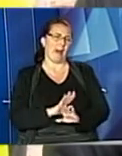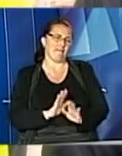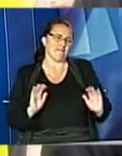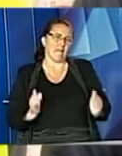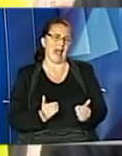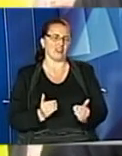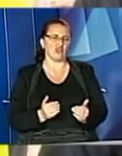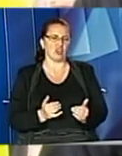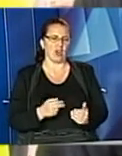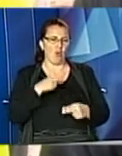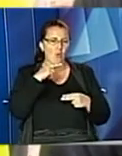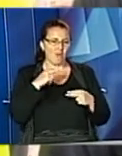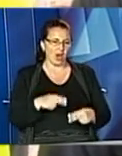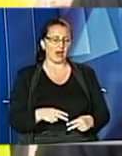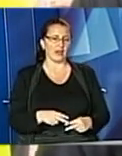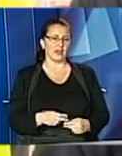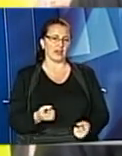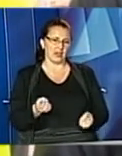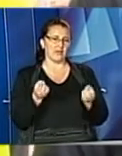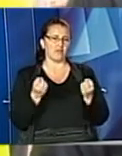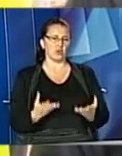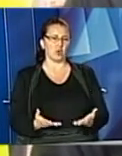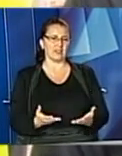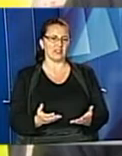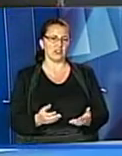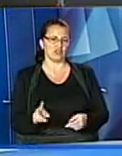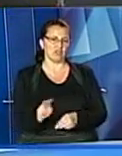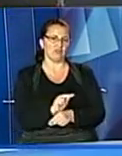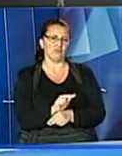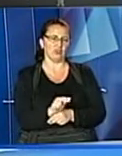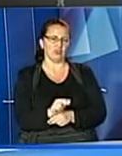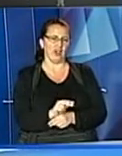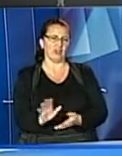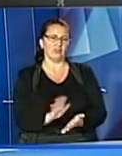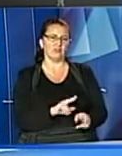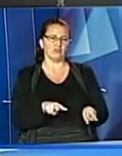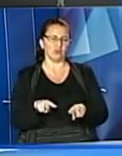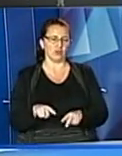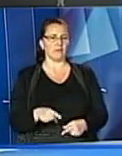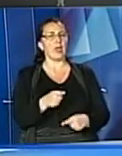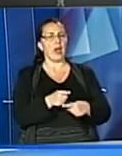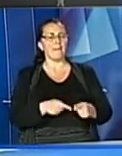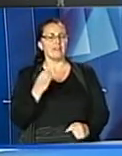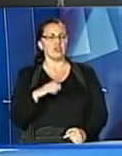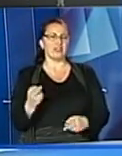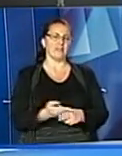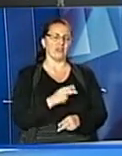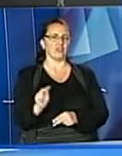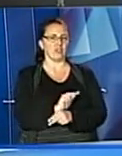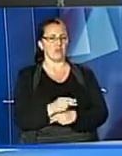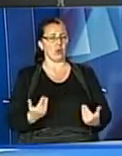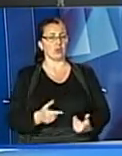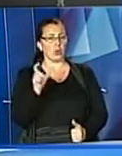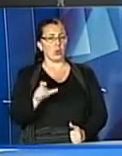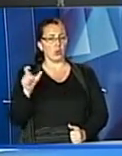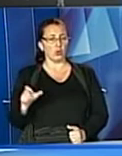простіше експлуатації цієї ділянки. Півстоліття без ремонту. Мешканці будинку